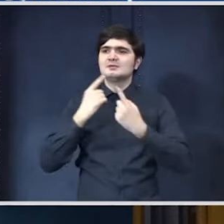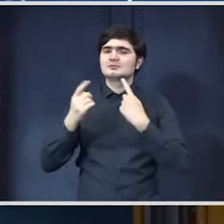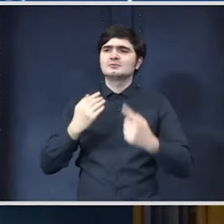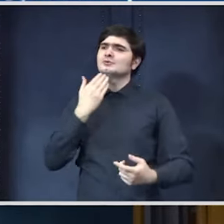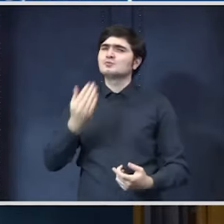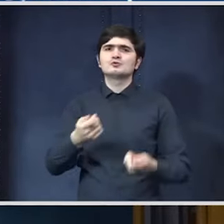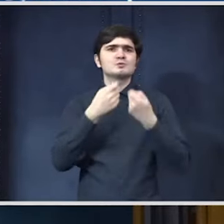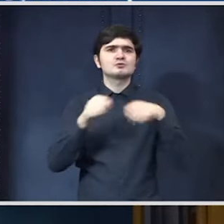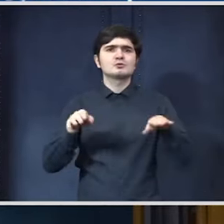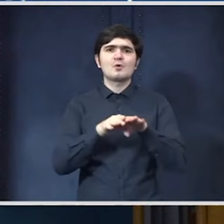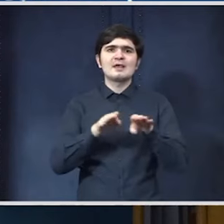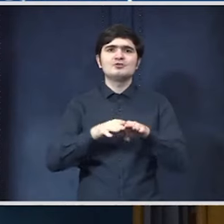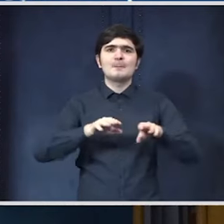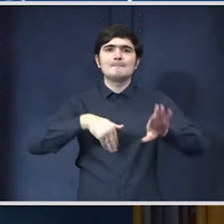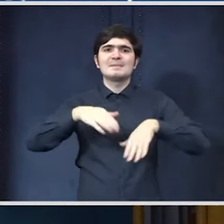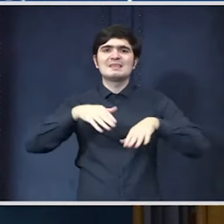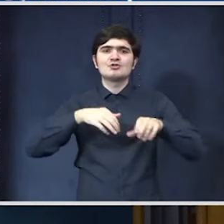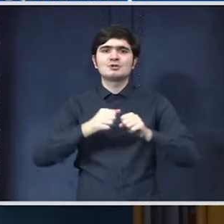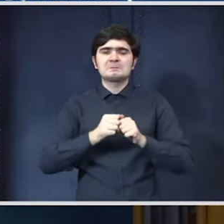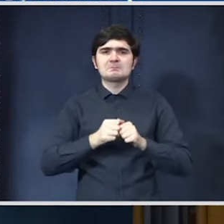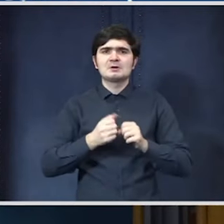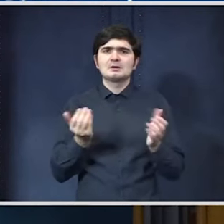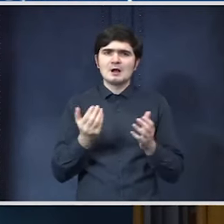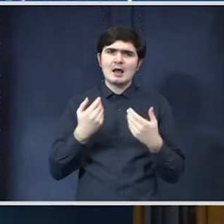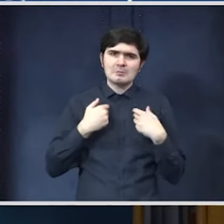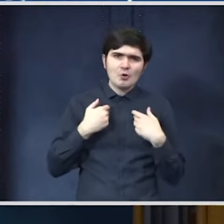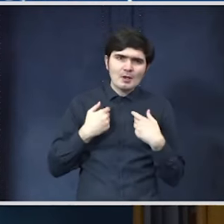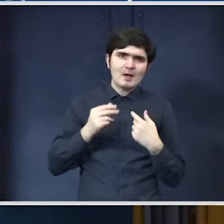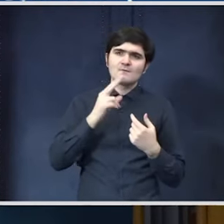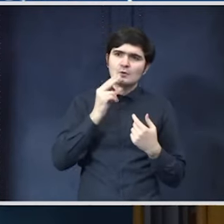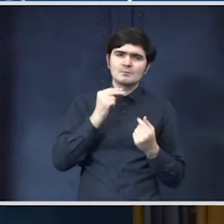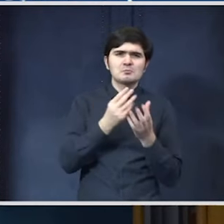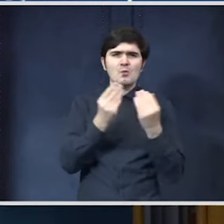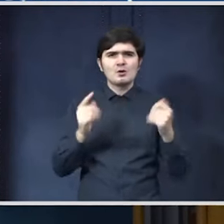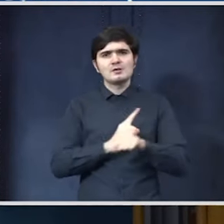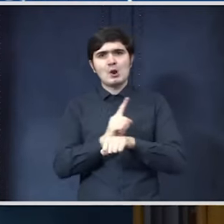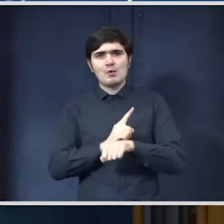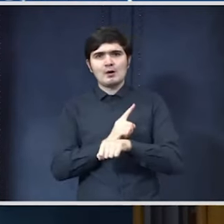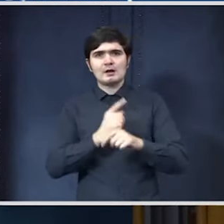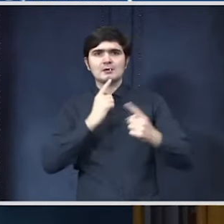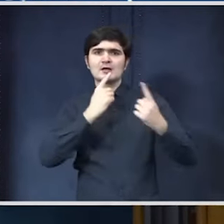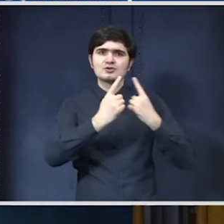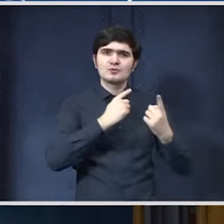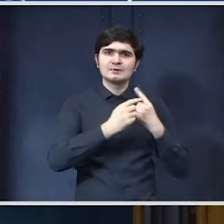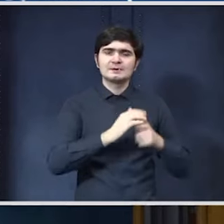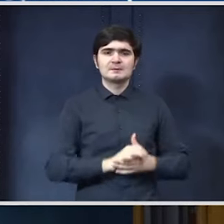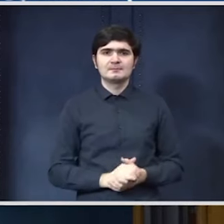tuturor colegilor, ministrii, cu care am stat multe, multe ore în discuții